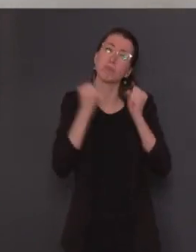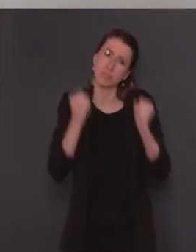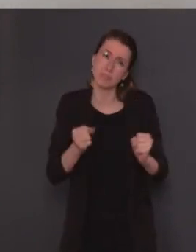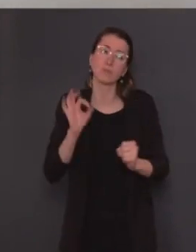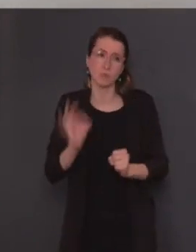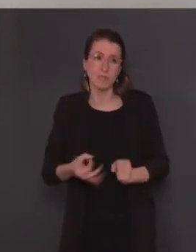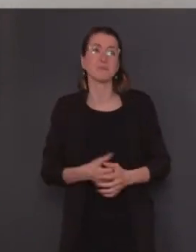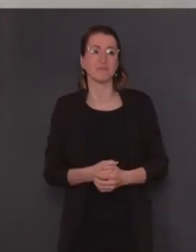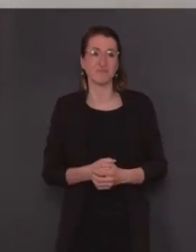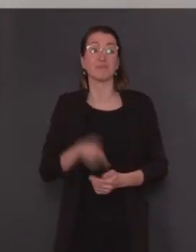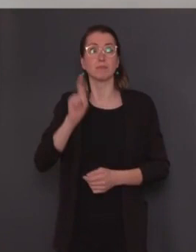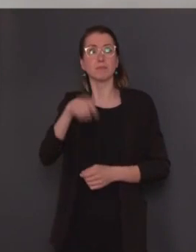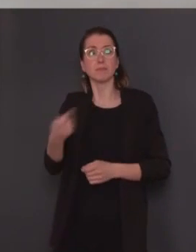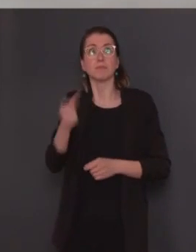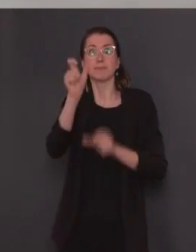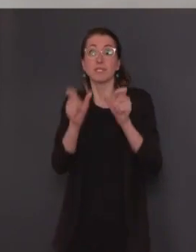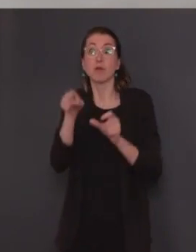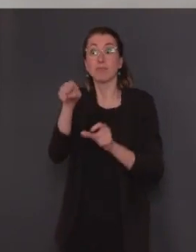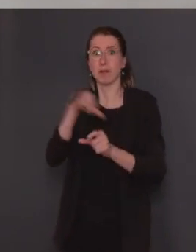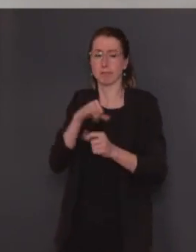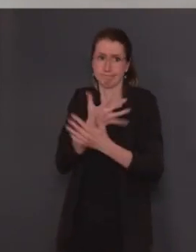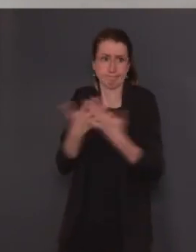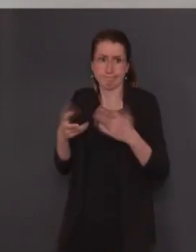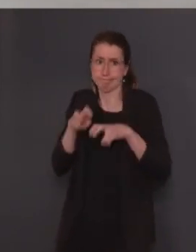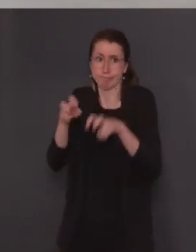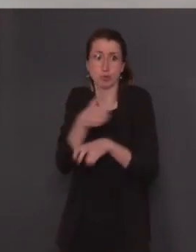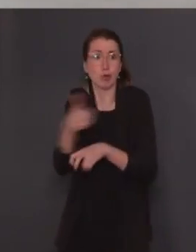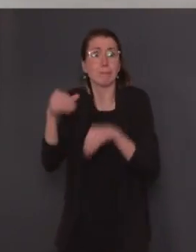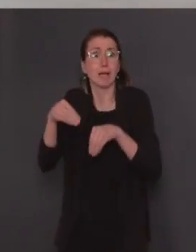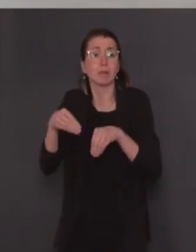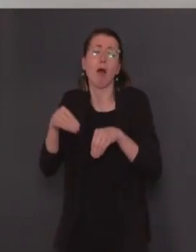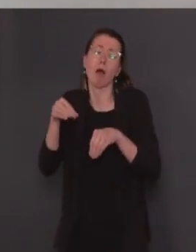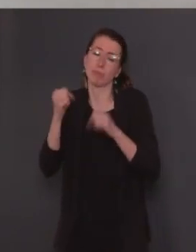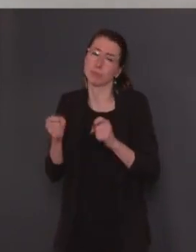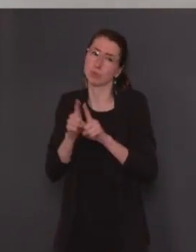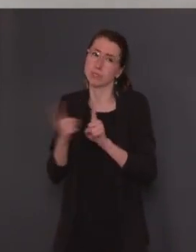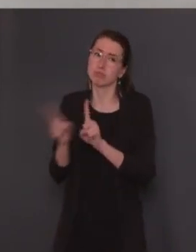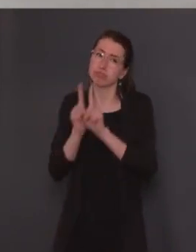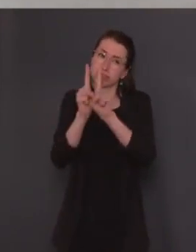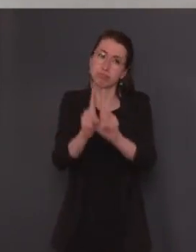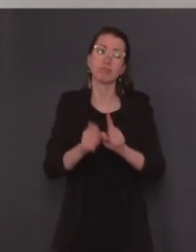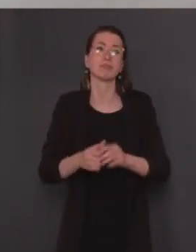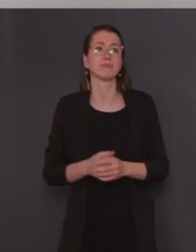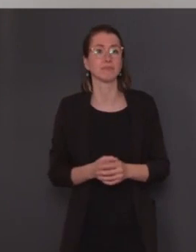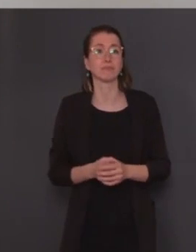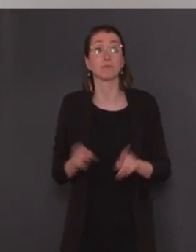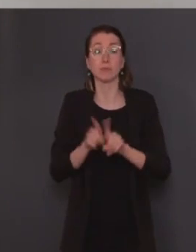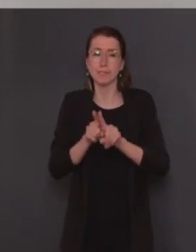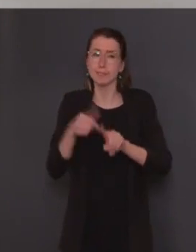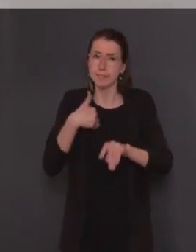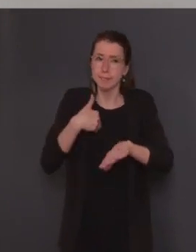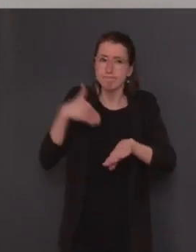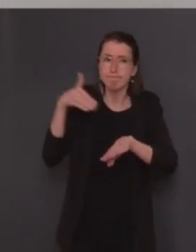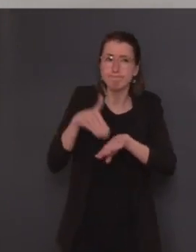aussi être accompagnées. Il vous est recommandé de vous rendre dans les commerces situés dans une ville ou une commune proche de votre